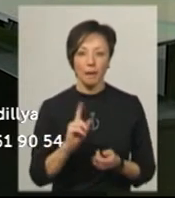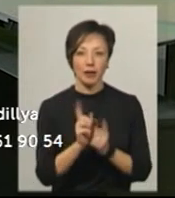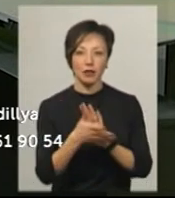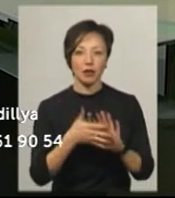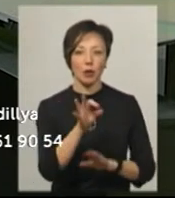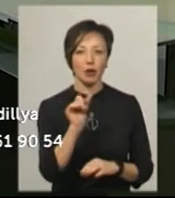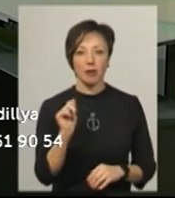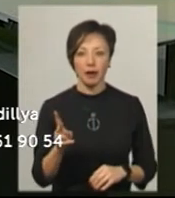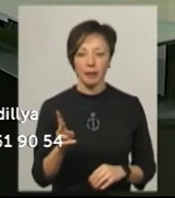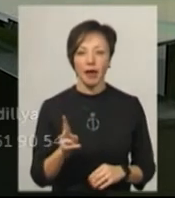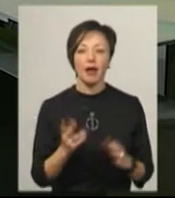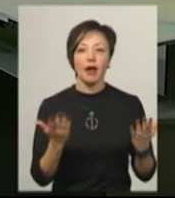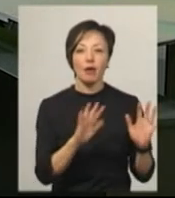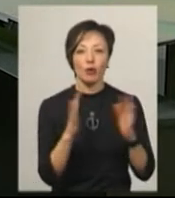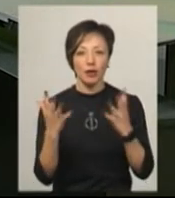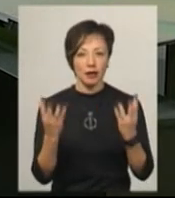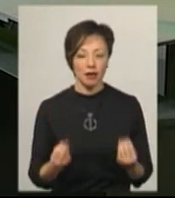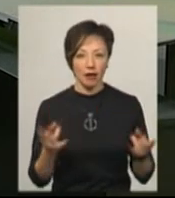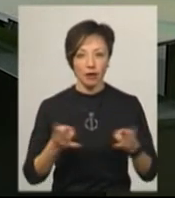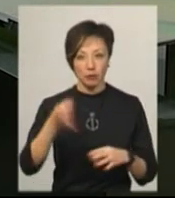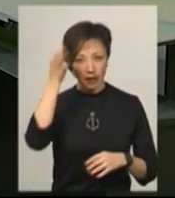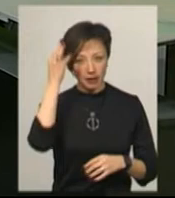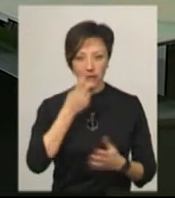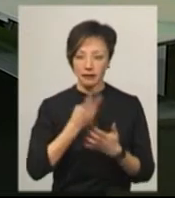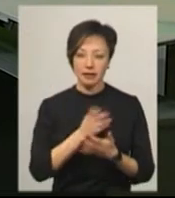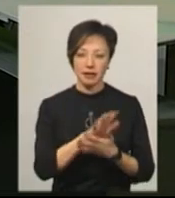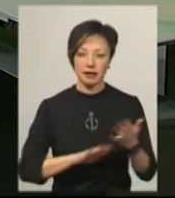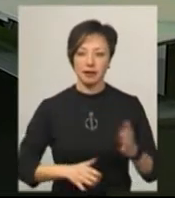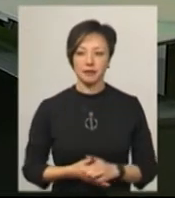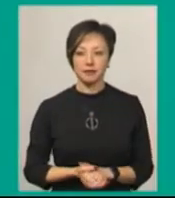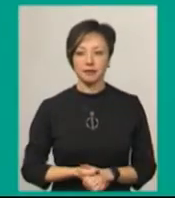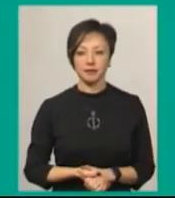перекладає Ольга Рибак. Які події дня варто пригадати? Дивіться далі.